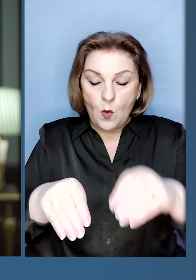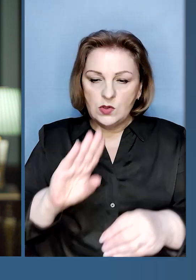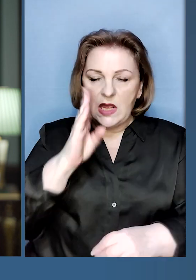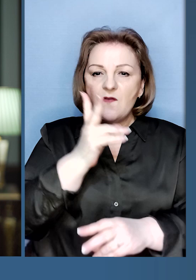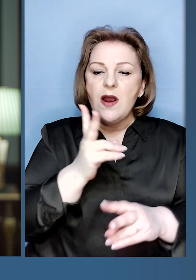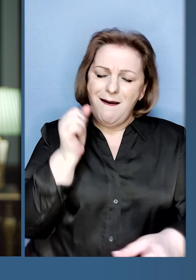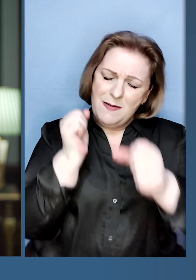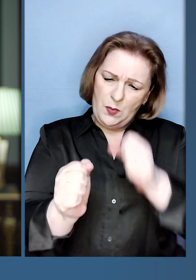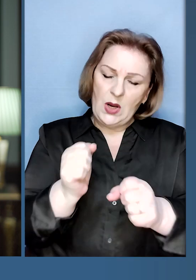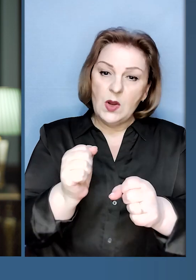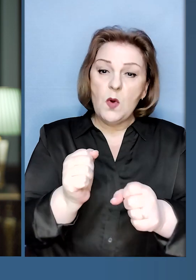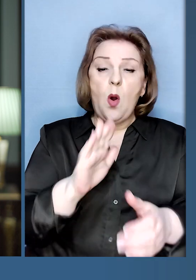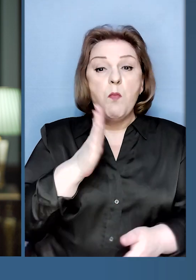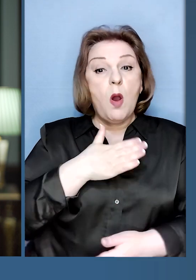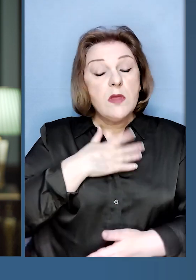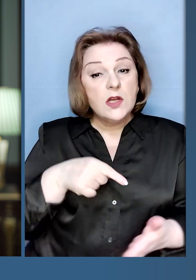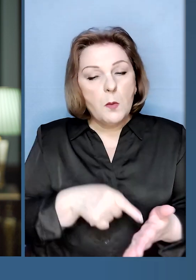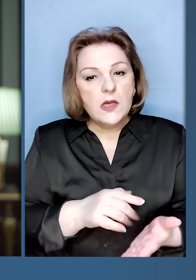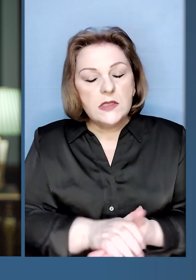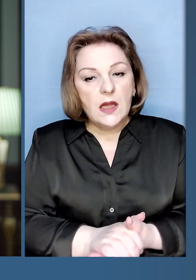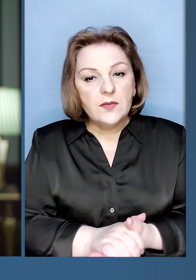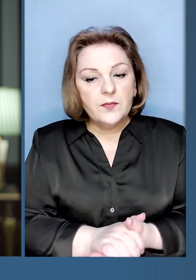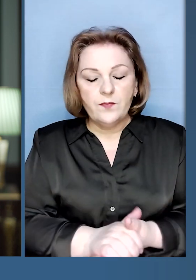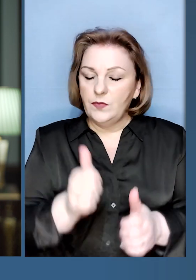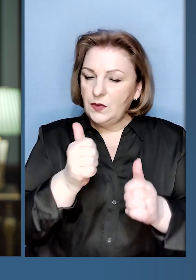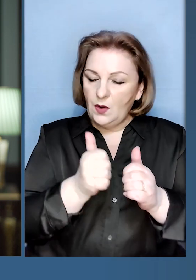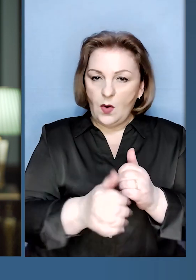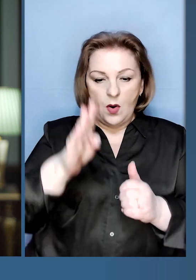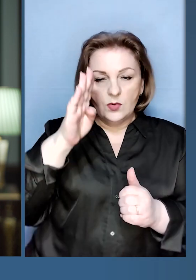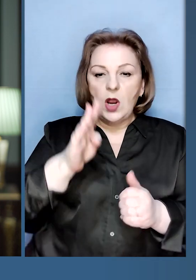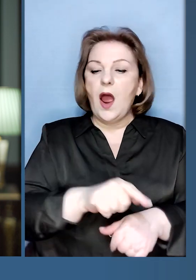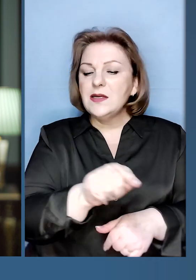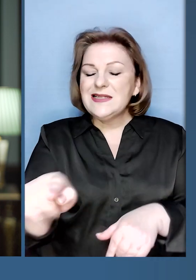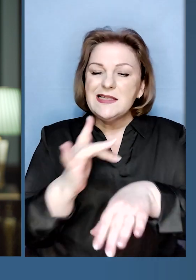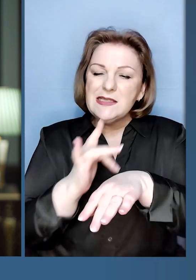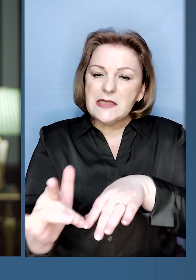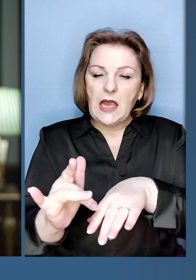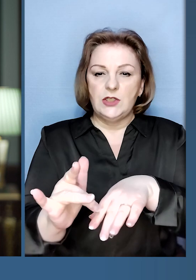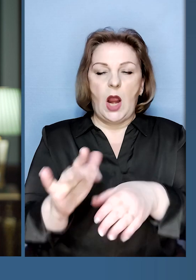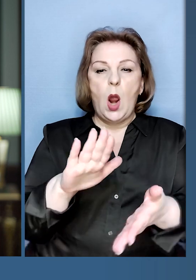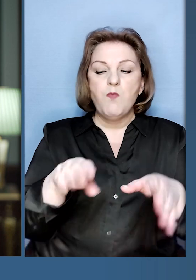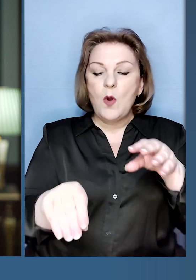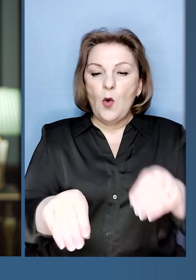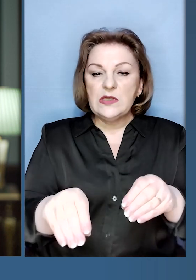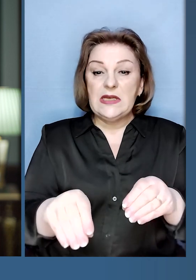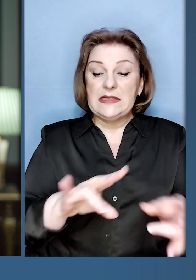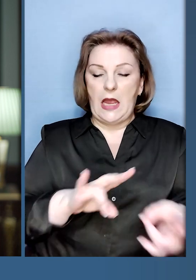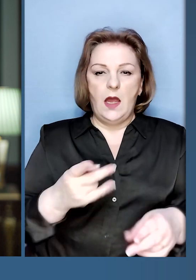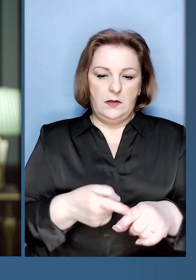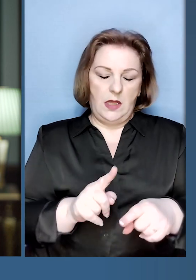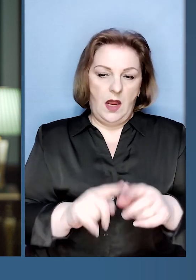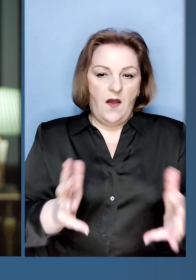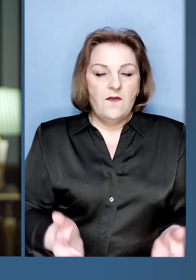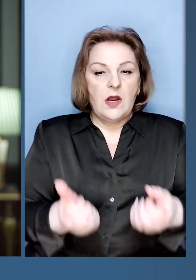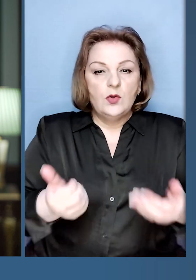враховують позиції ворова, з яких б'ють по наших містах. Кожна знищена позиція